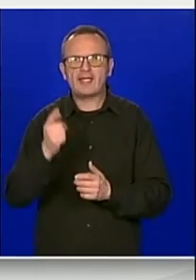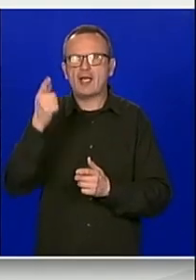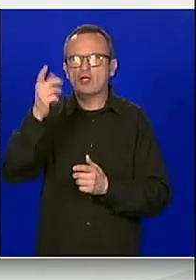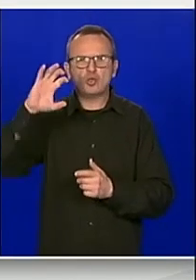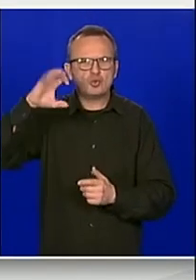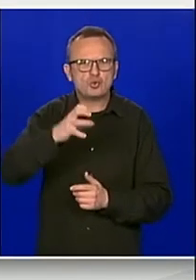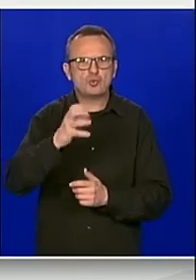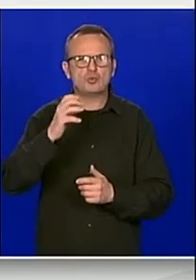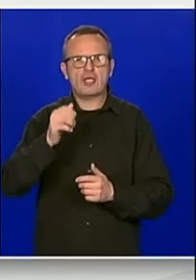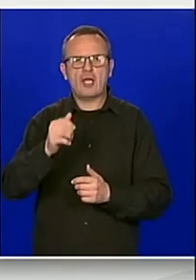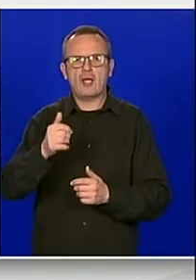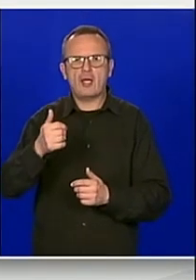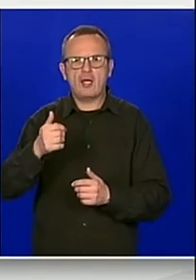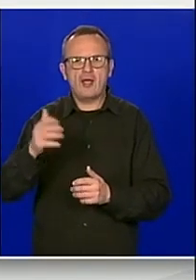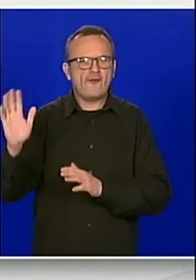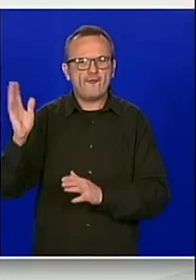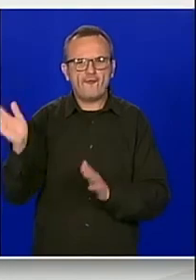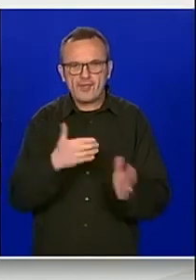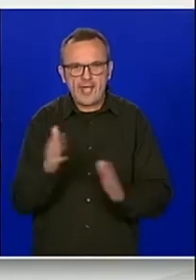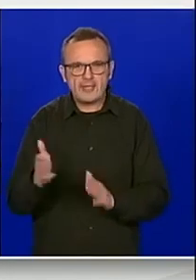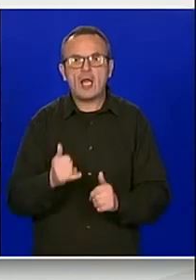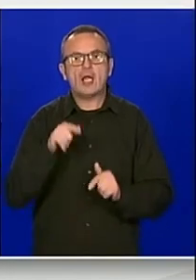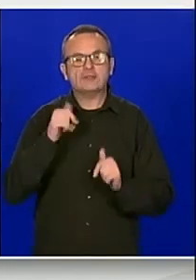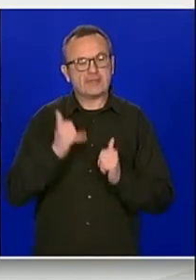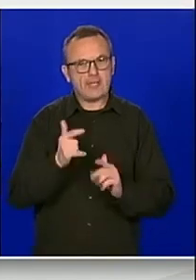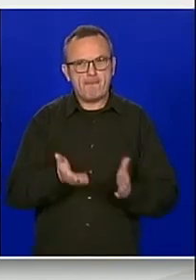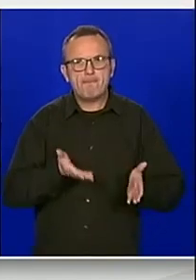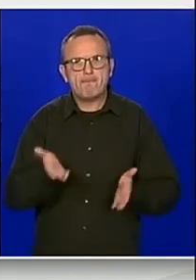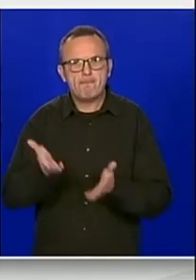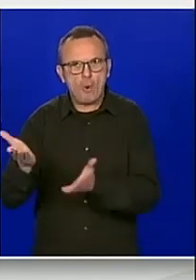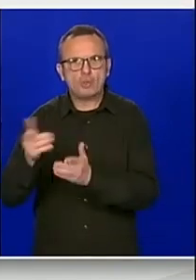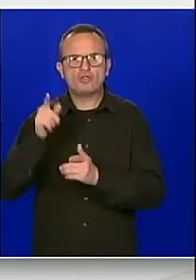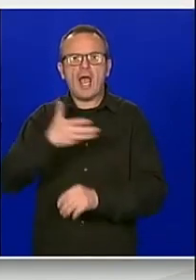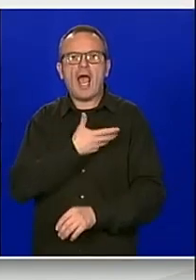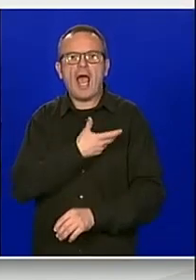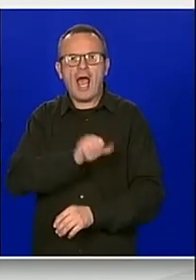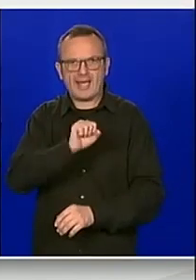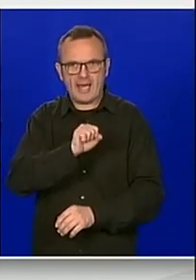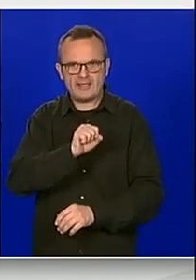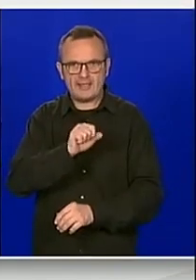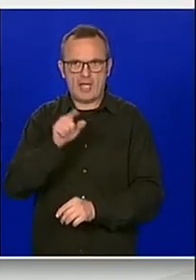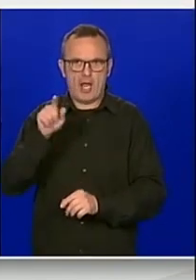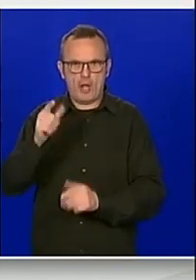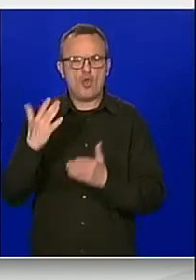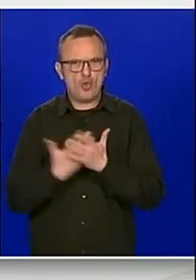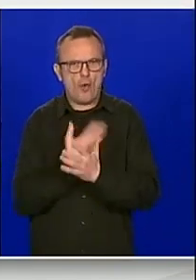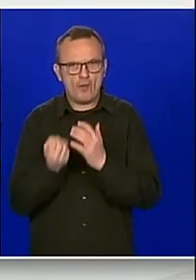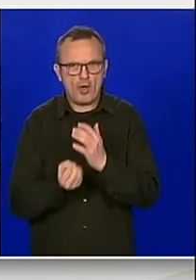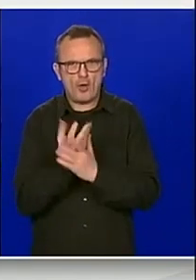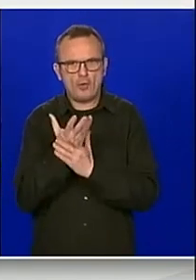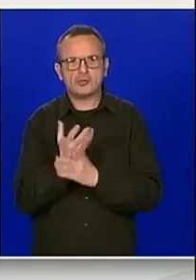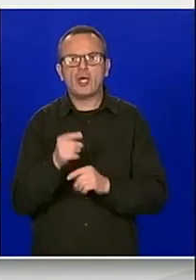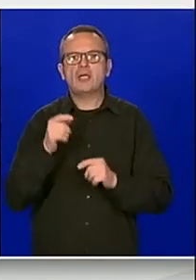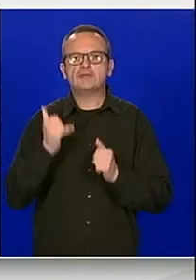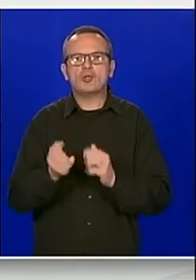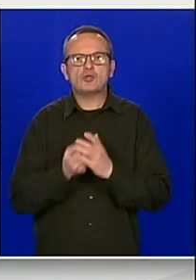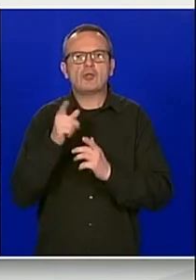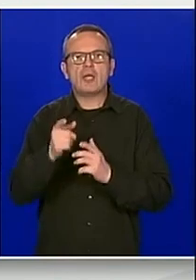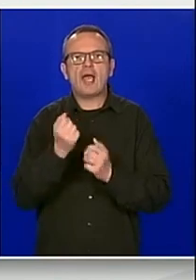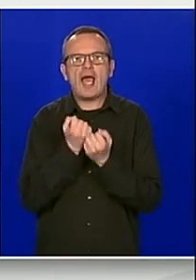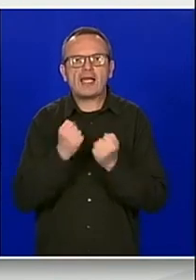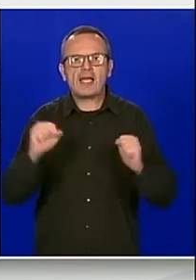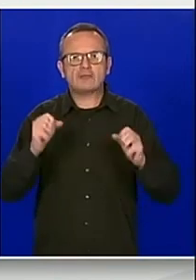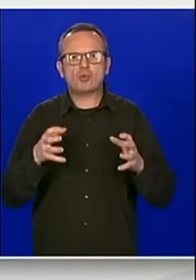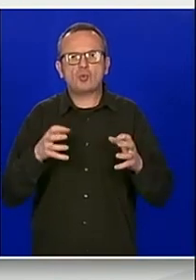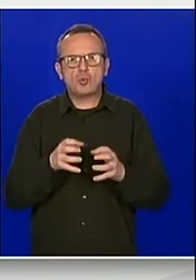geotermalni potencijal Republike Hrvatske kroz ovlast Agencije za ugljikovodike za provedbu i stražnih radova i osnivanje razvojnog društva za